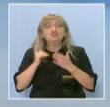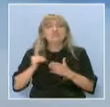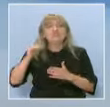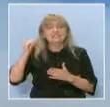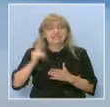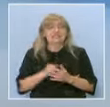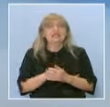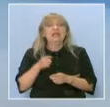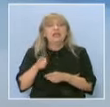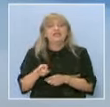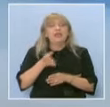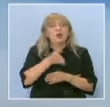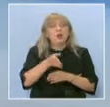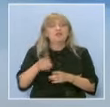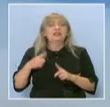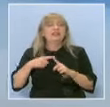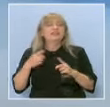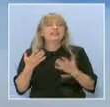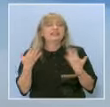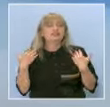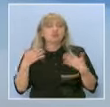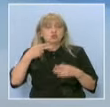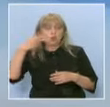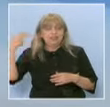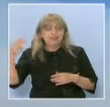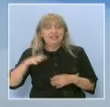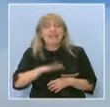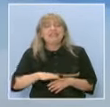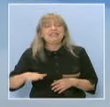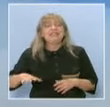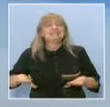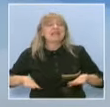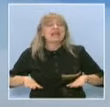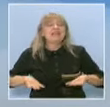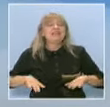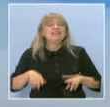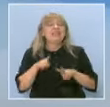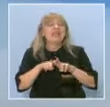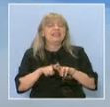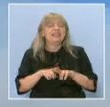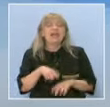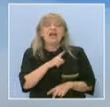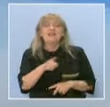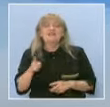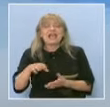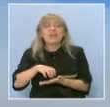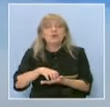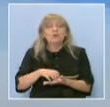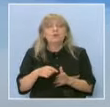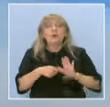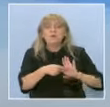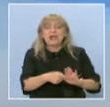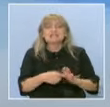опит. Те посетиха Технически университет и Детска градина Иглика, където всяка група показа как заложеното в